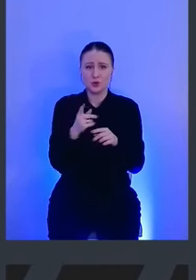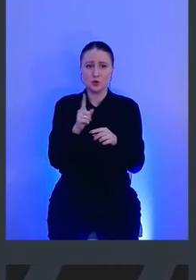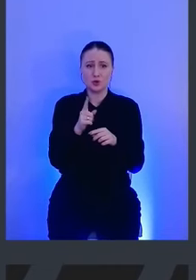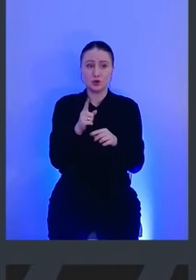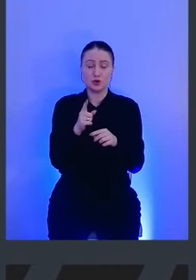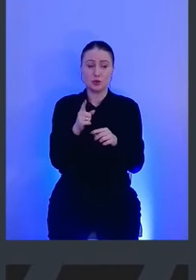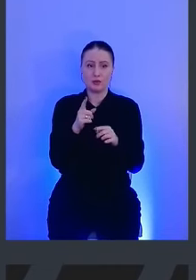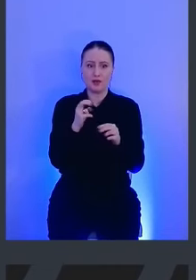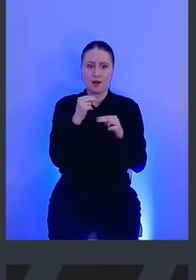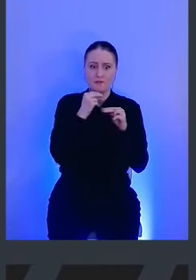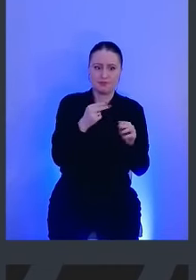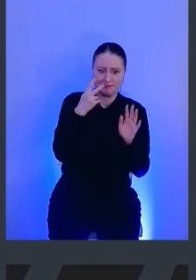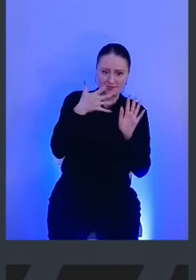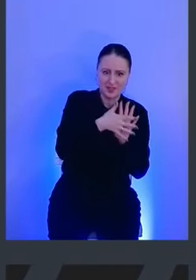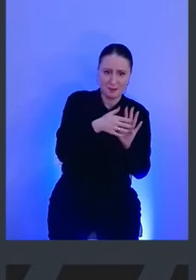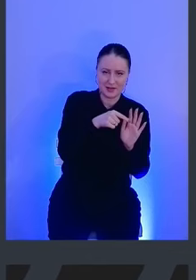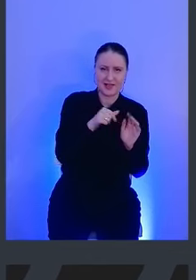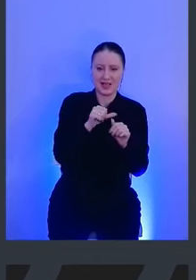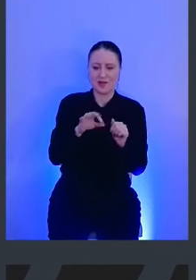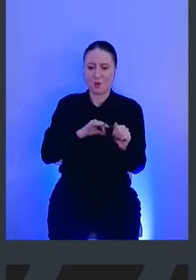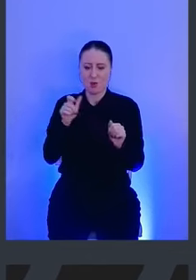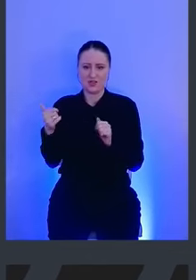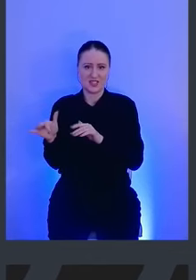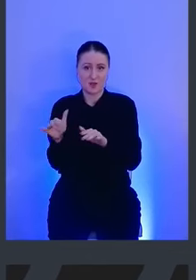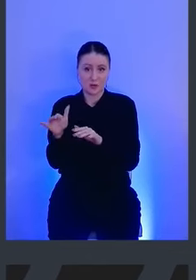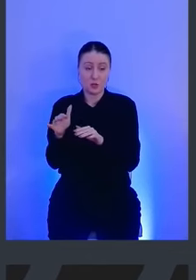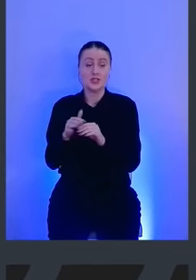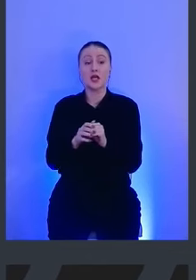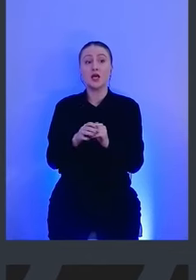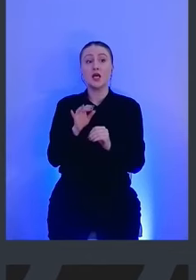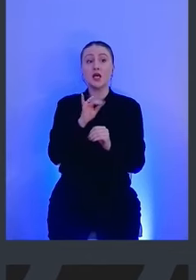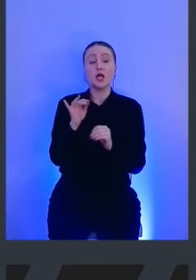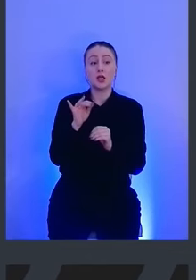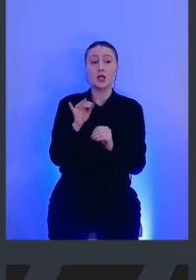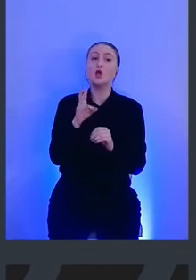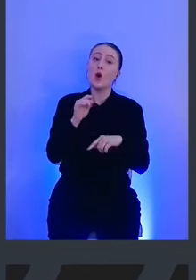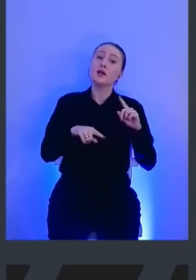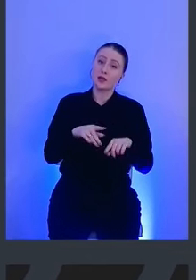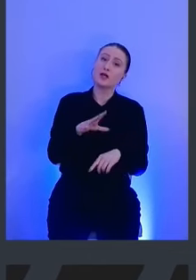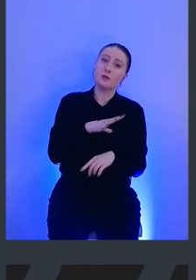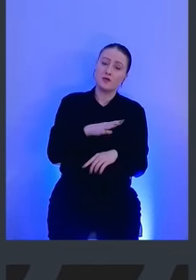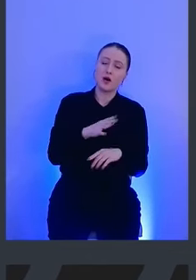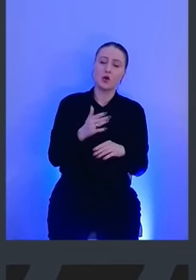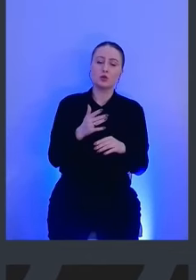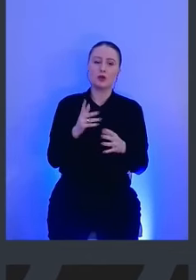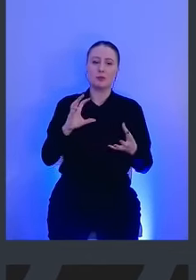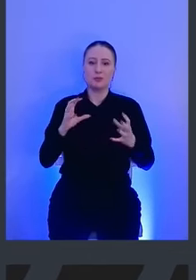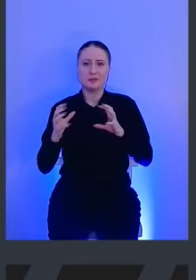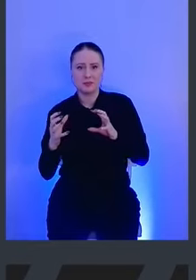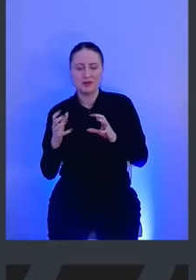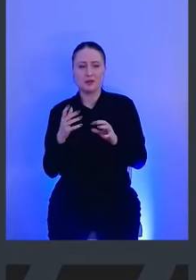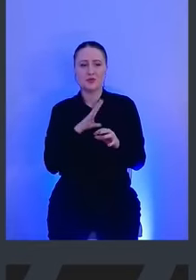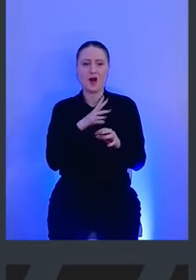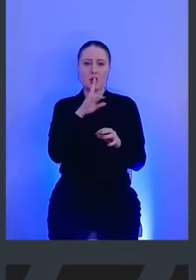пользовательский перформанс. Но иногда бывают некоторые зависания, то есть